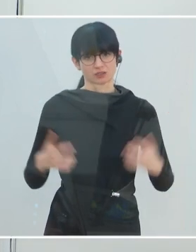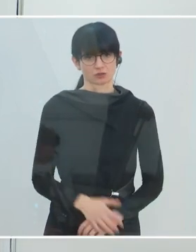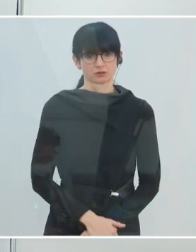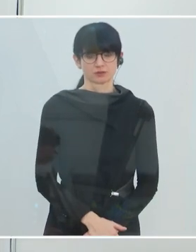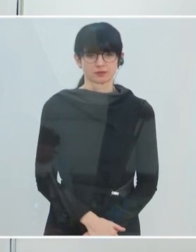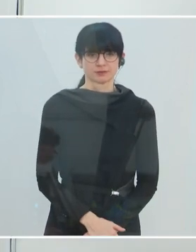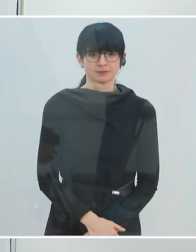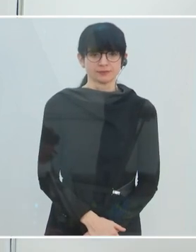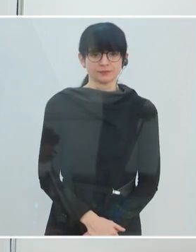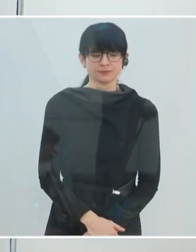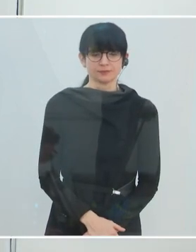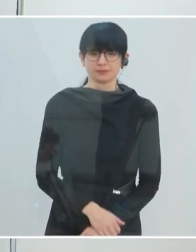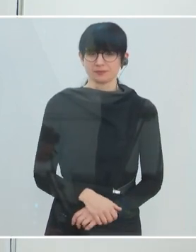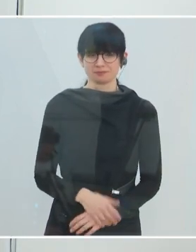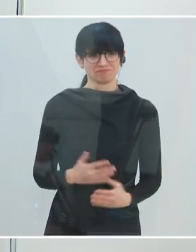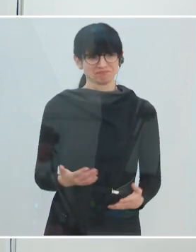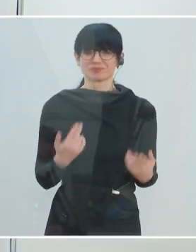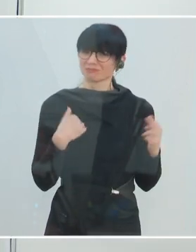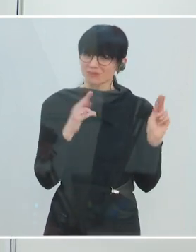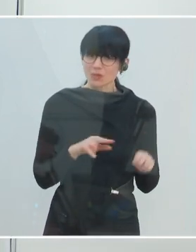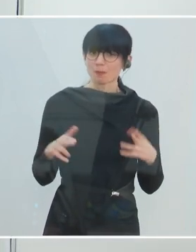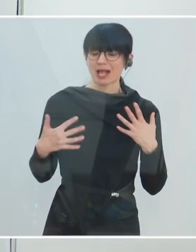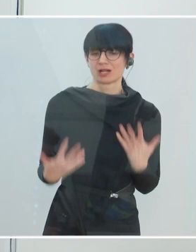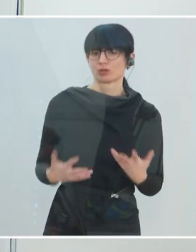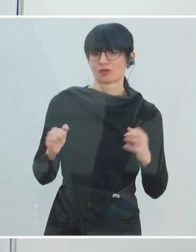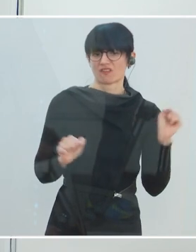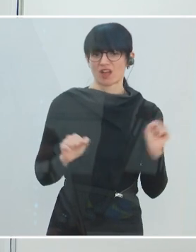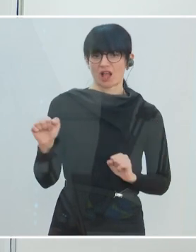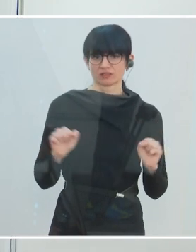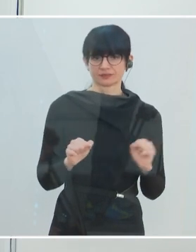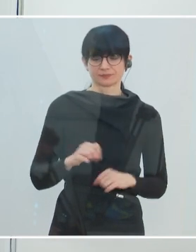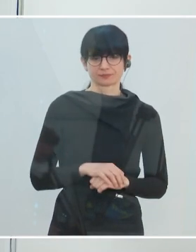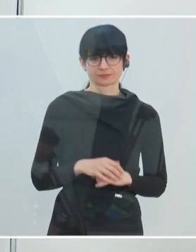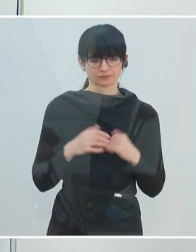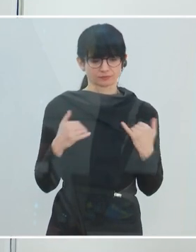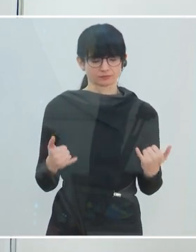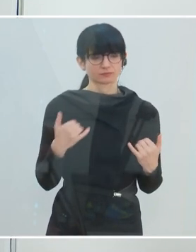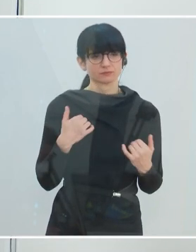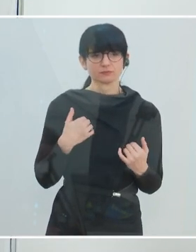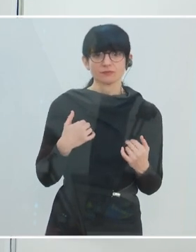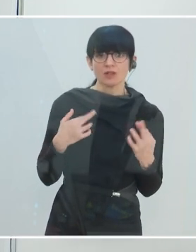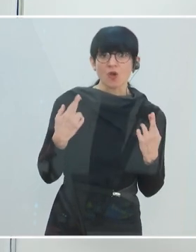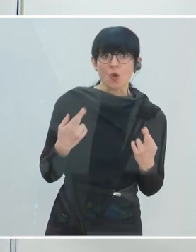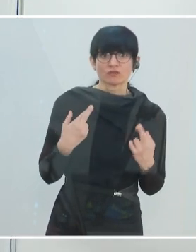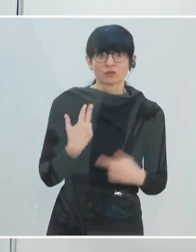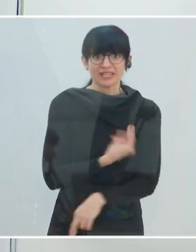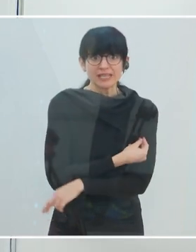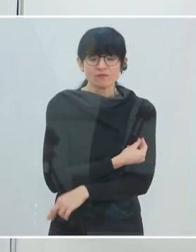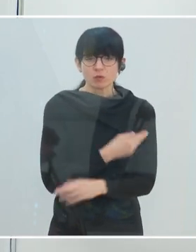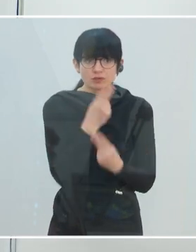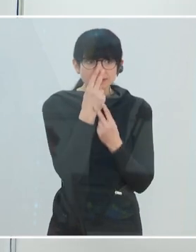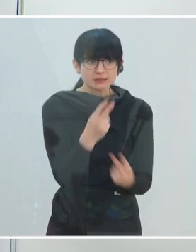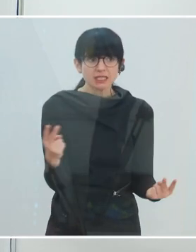Das heißt, zum einen ist es normal. Es ist auch normal, dass wir jetzt in der letzten Phase, wo wir auf einmal die Hoffnung Impfung vor uns haben,